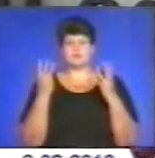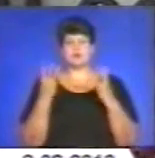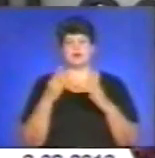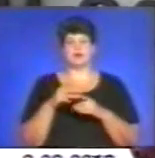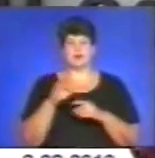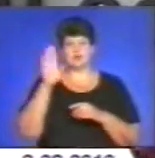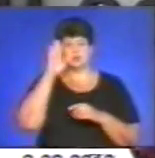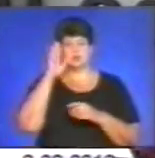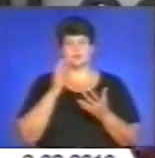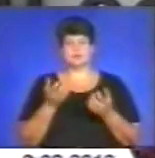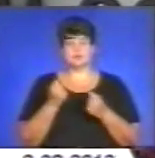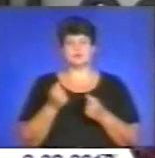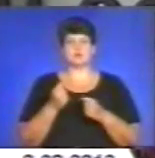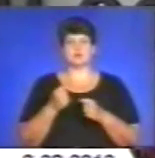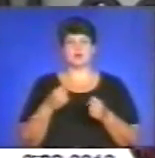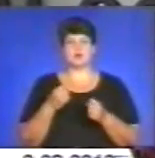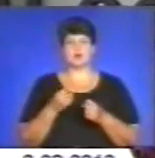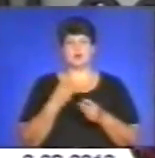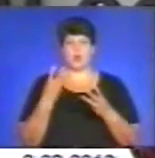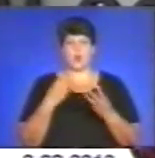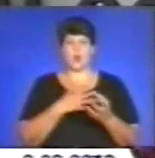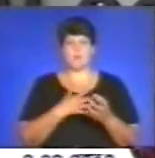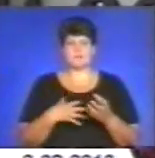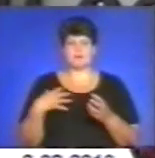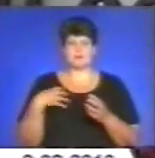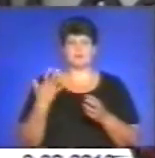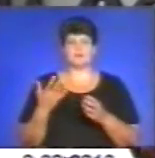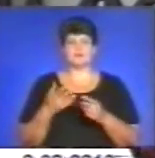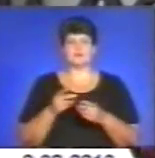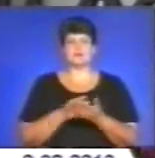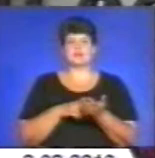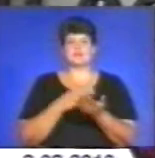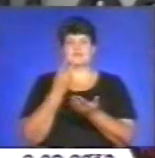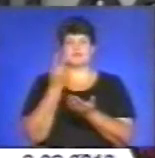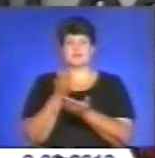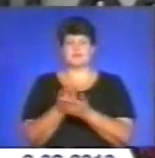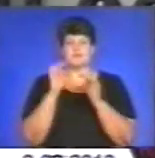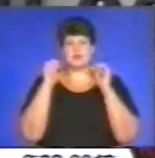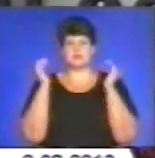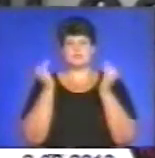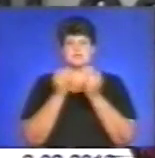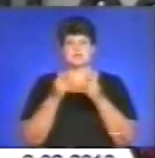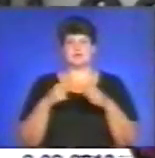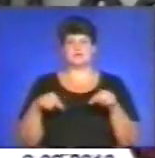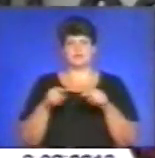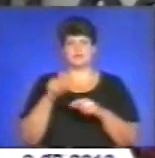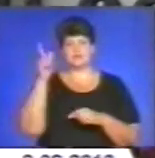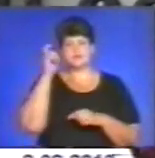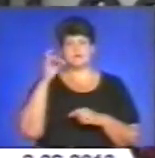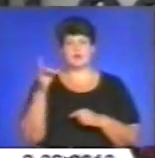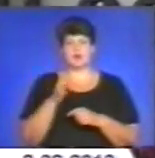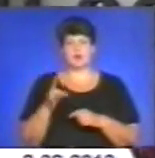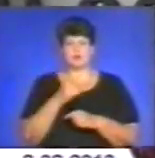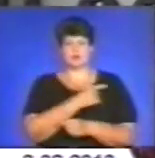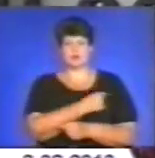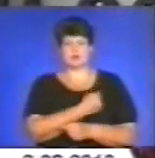отримали опіки другого та третєго ступенів важкості. Та були госпіталізовані до реанімаційного відділення Чорстківської районної